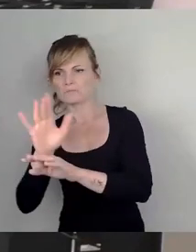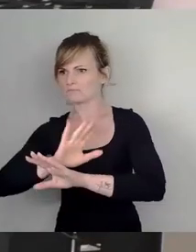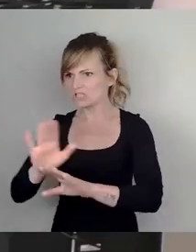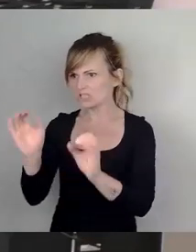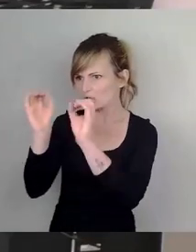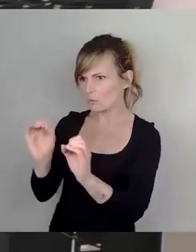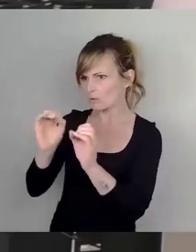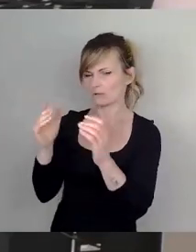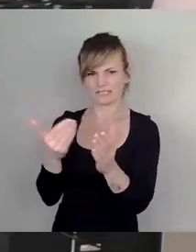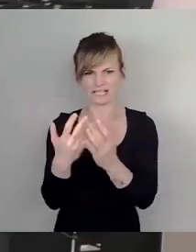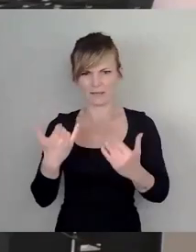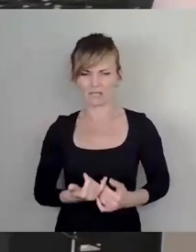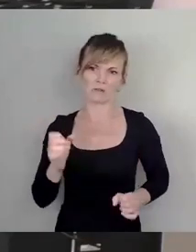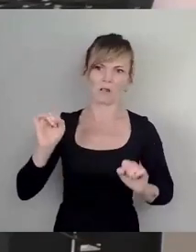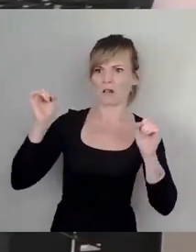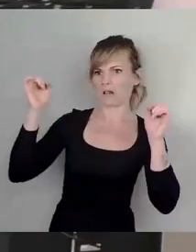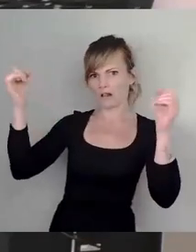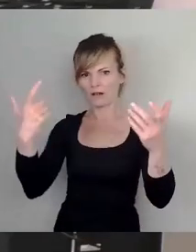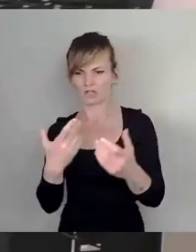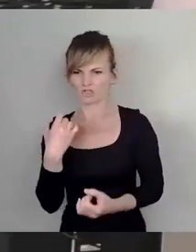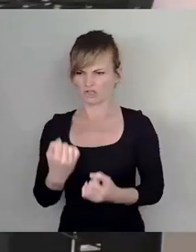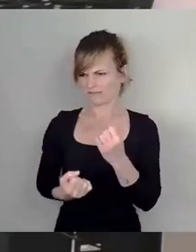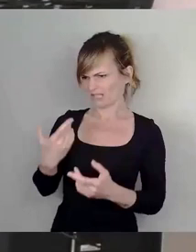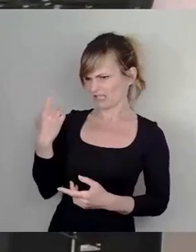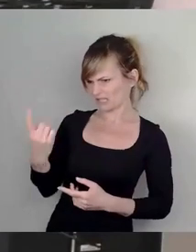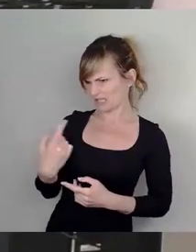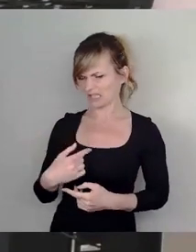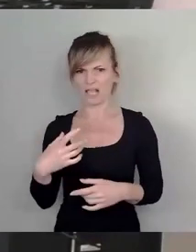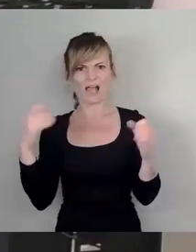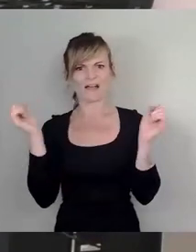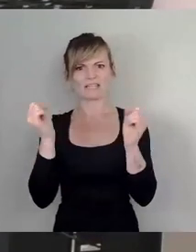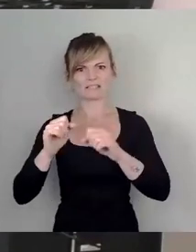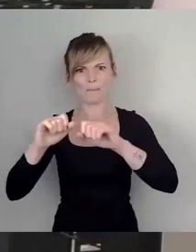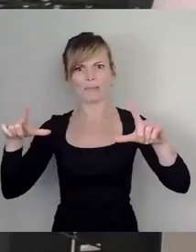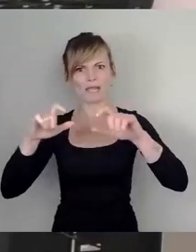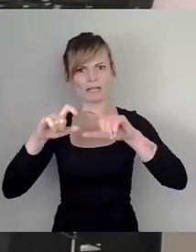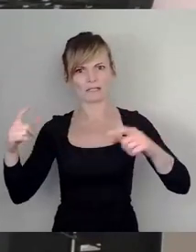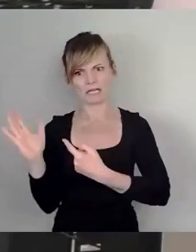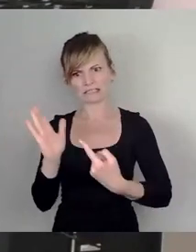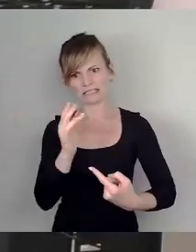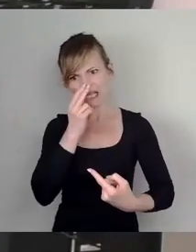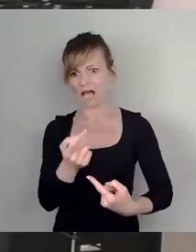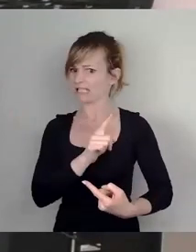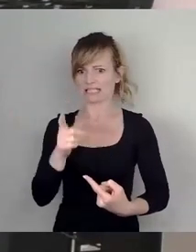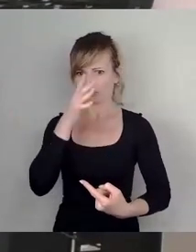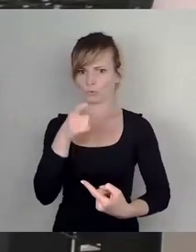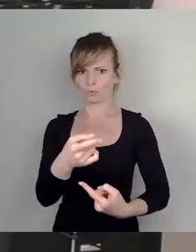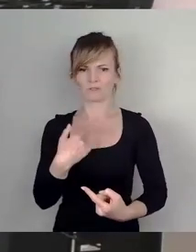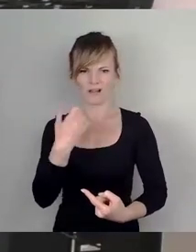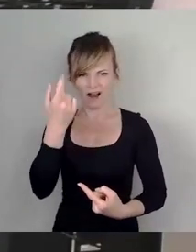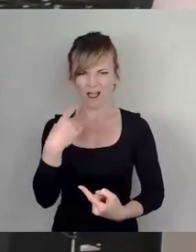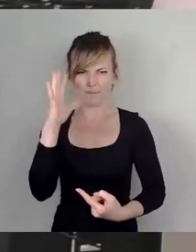schwierig, sich jetzt hier so hochzuziehen an diesem Projekt und mit Winterbildern zu präsentieren, dass es da nicht grün ist, wenn die Bäume keine Blätter haben.